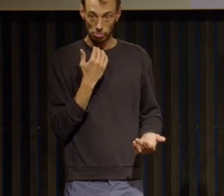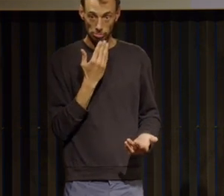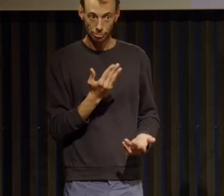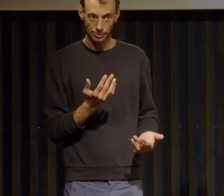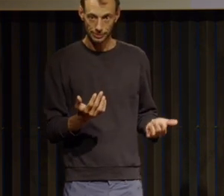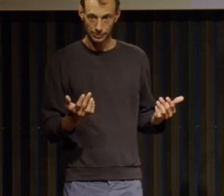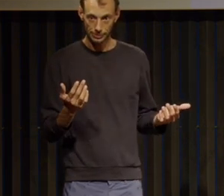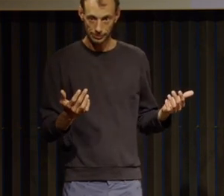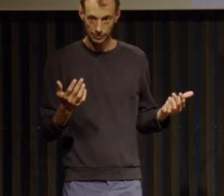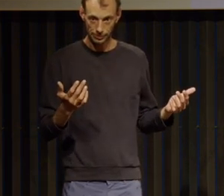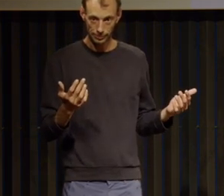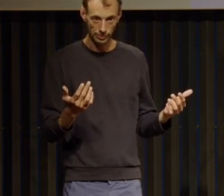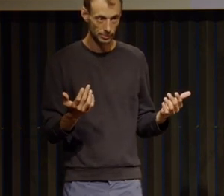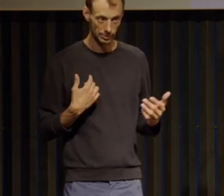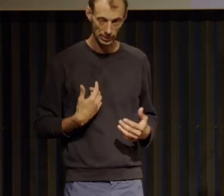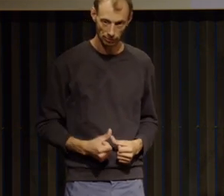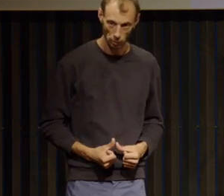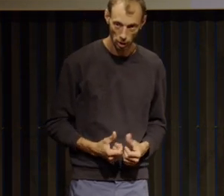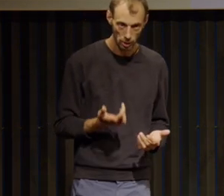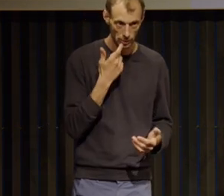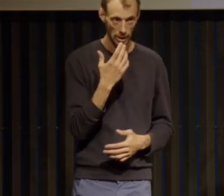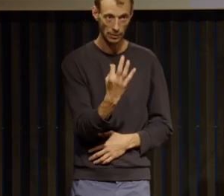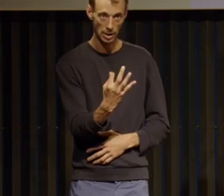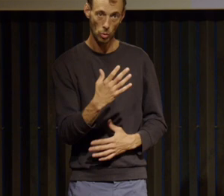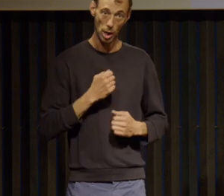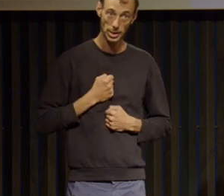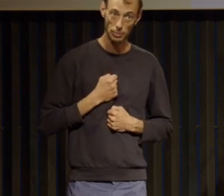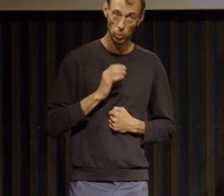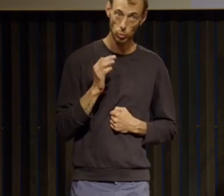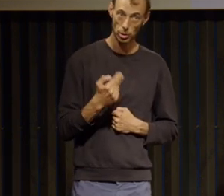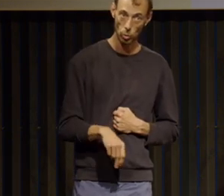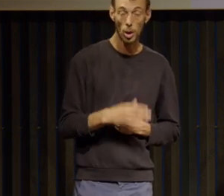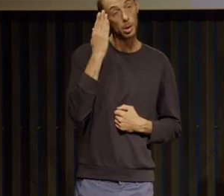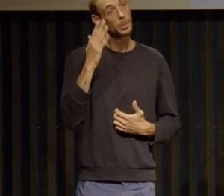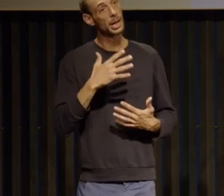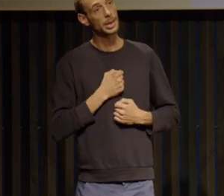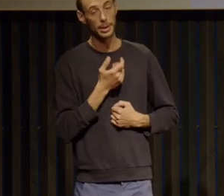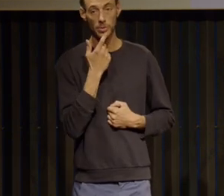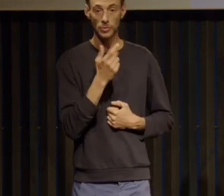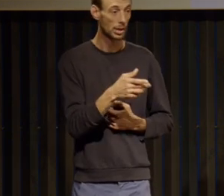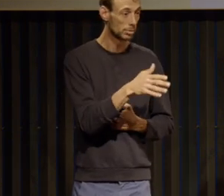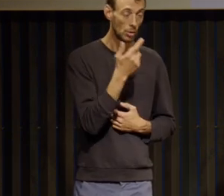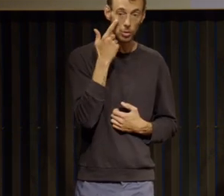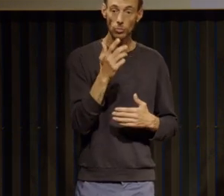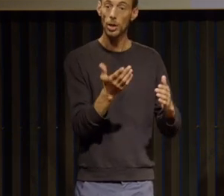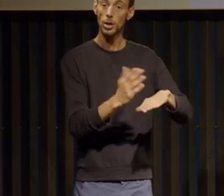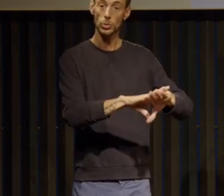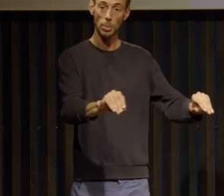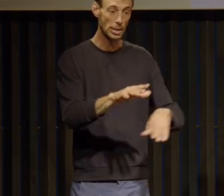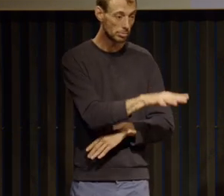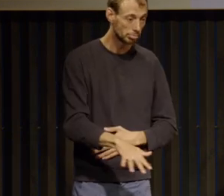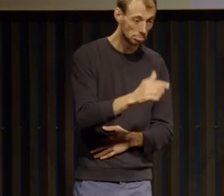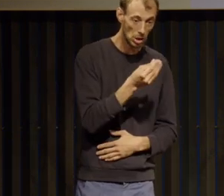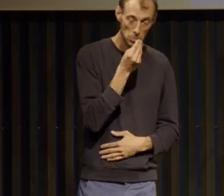on sait pas quoi faire on sait pas s'il faut accepter l'invitation si on accepte l'invitation mais qu'il n a rien qu'on peut manger du coup on va rien manger